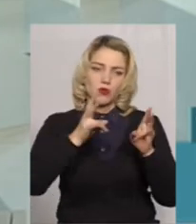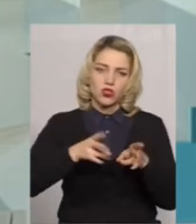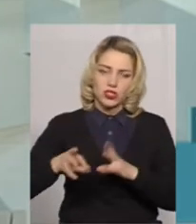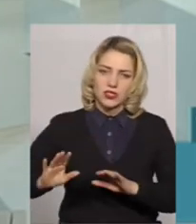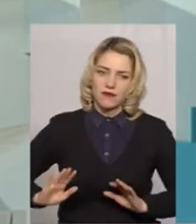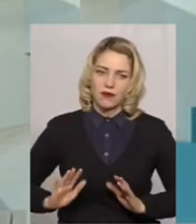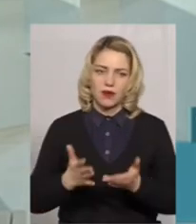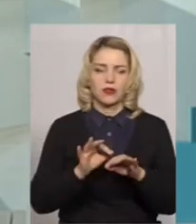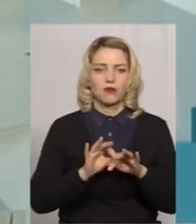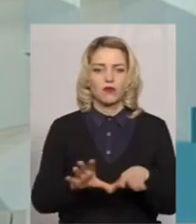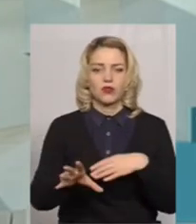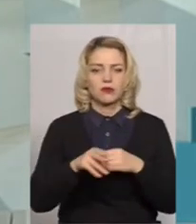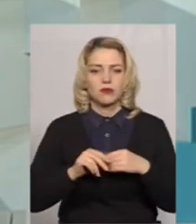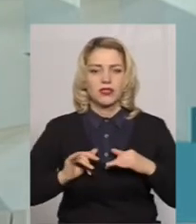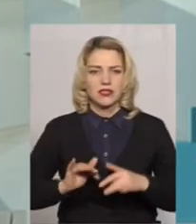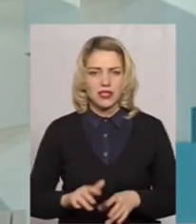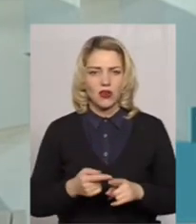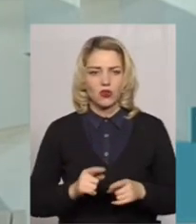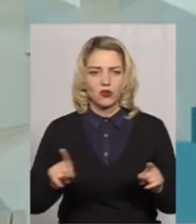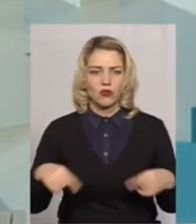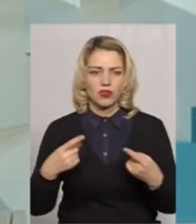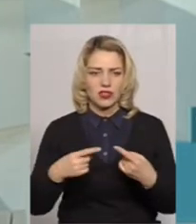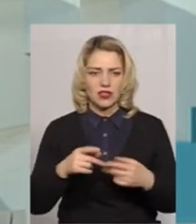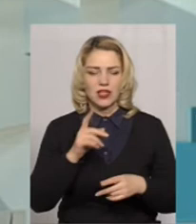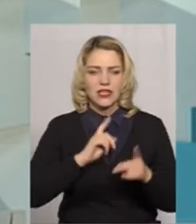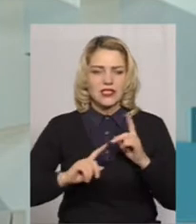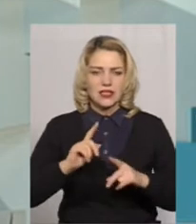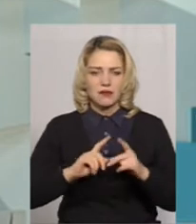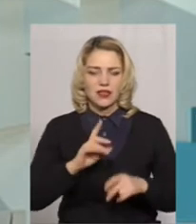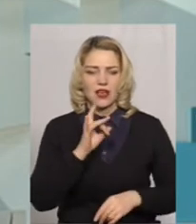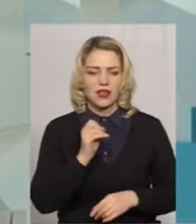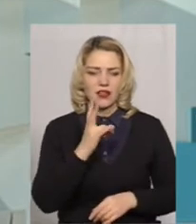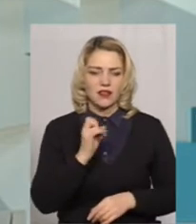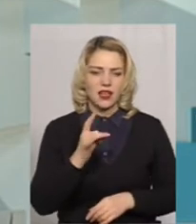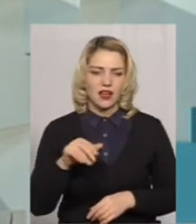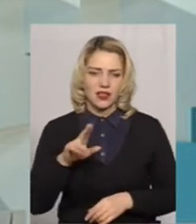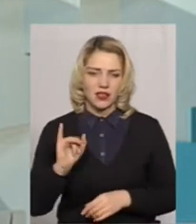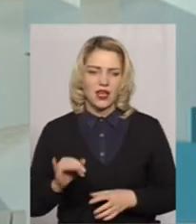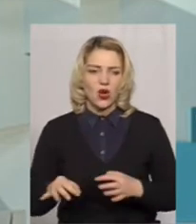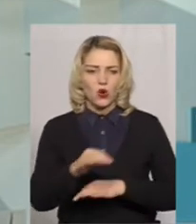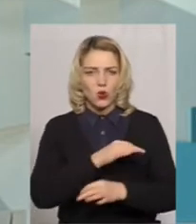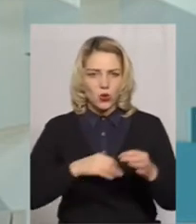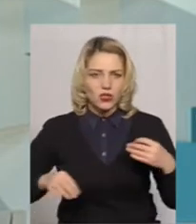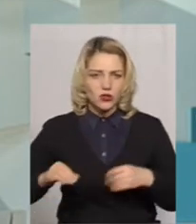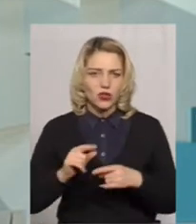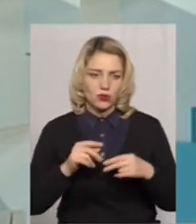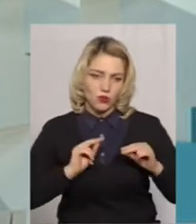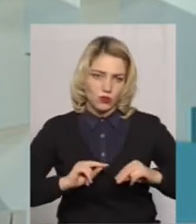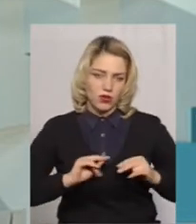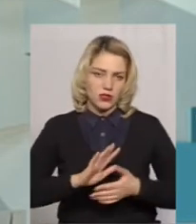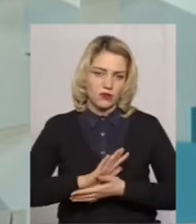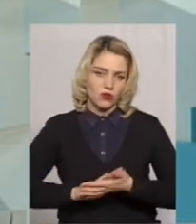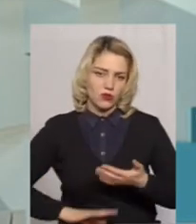випадкам, проводимо спільні заходи, організовуємо семінари, наради, круглі столи. Тому праця йде,